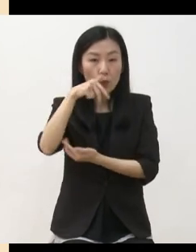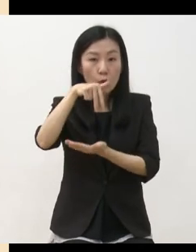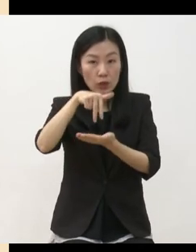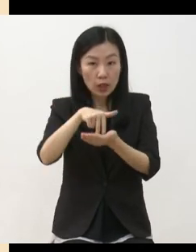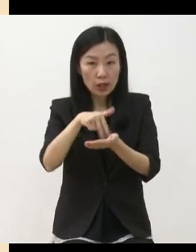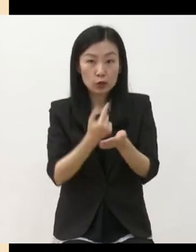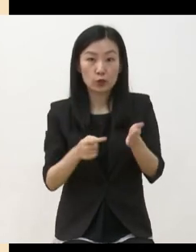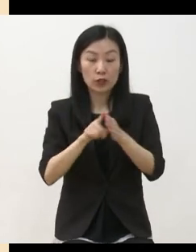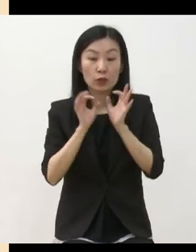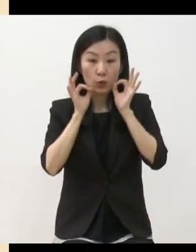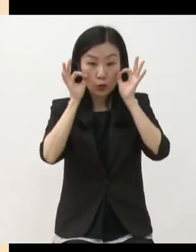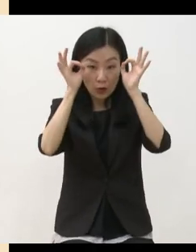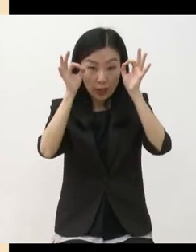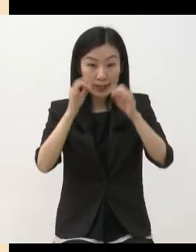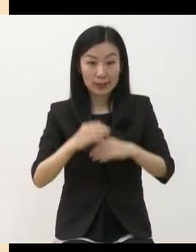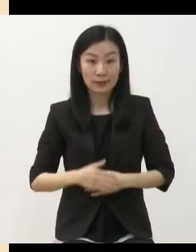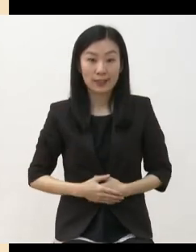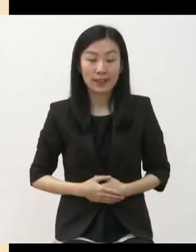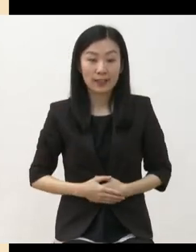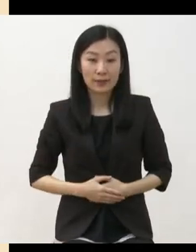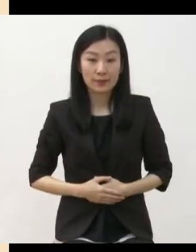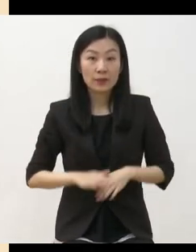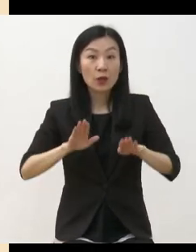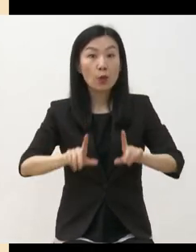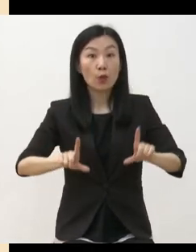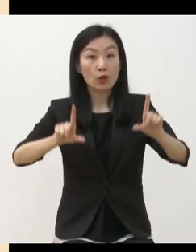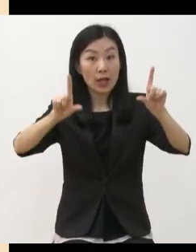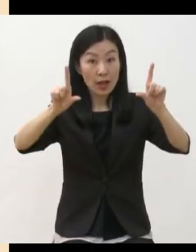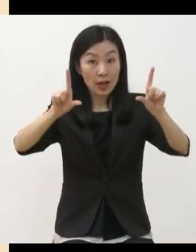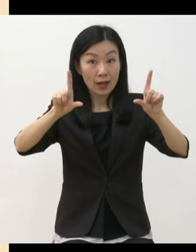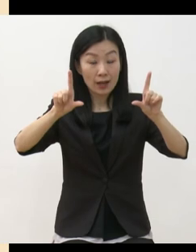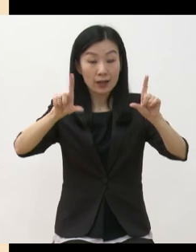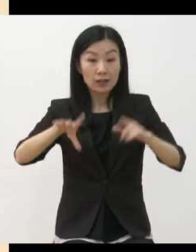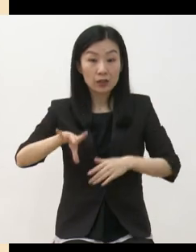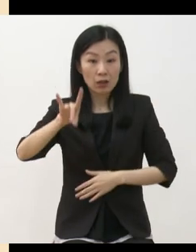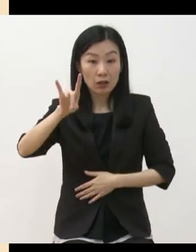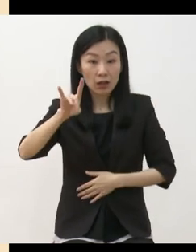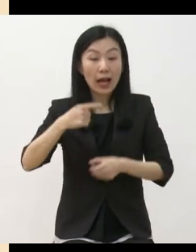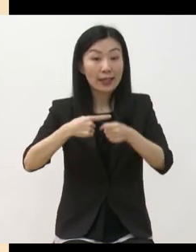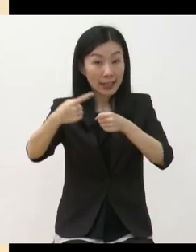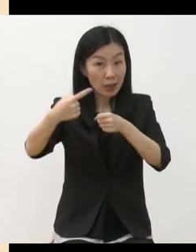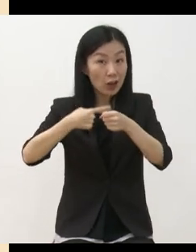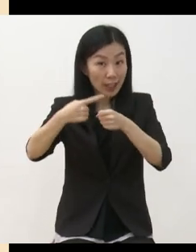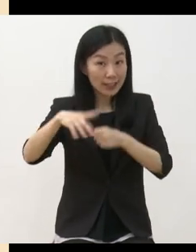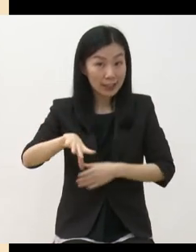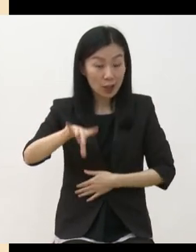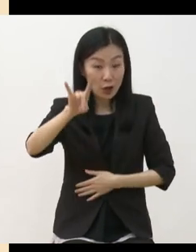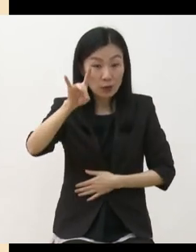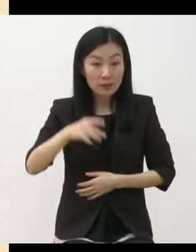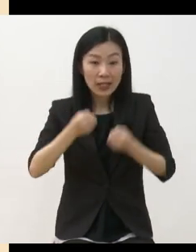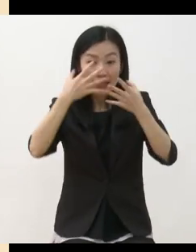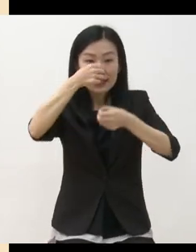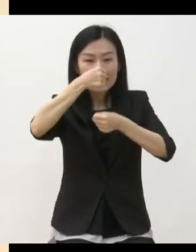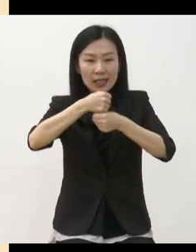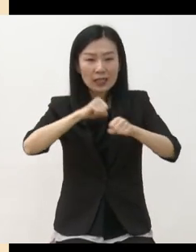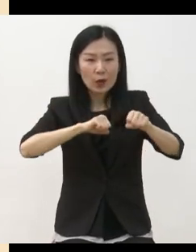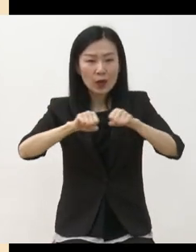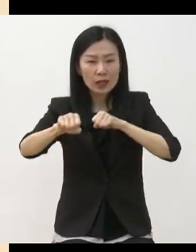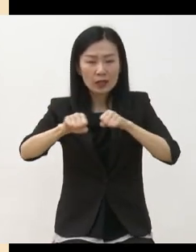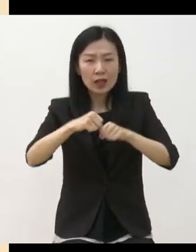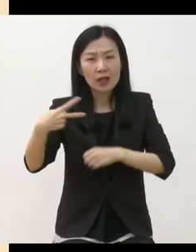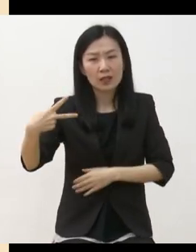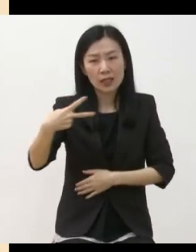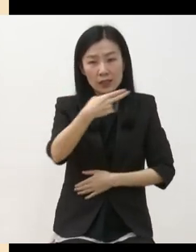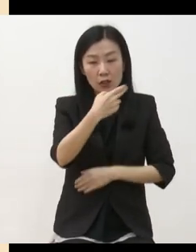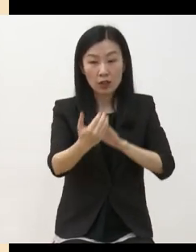올해 처음으로 내년 처음으로 창작활동 단절을 예방하기